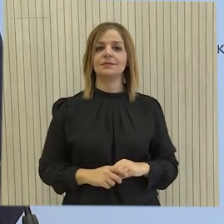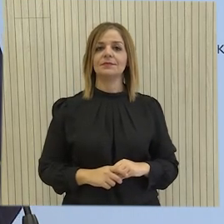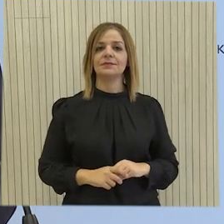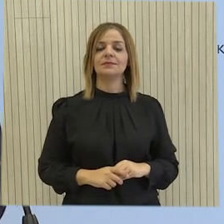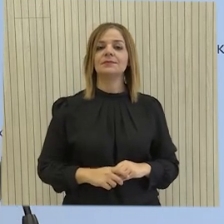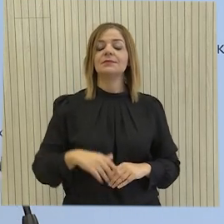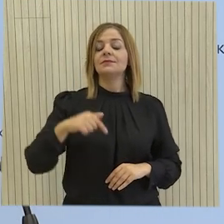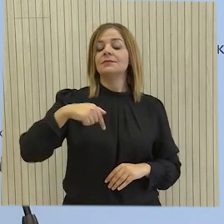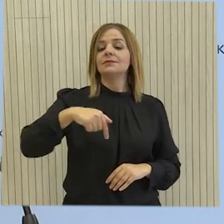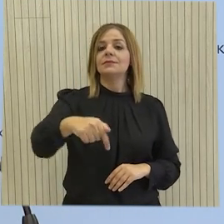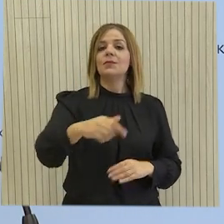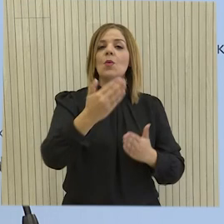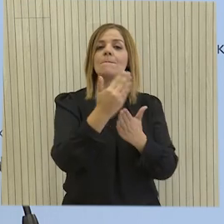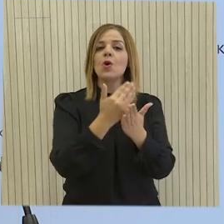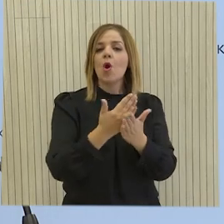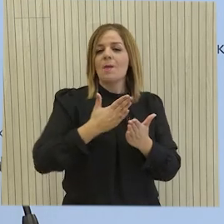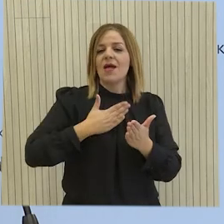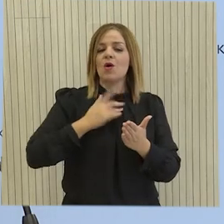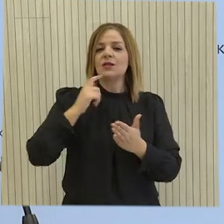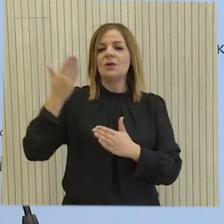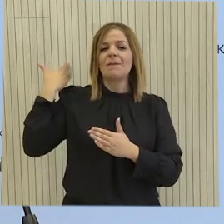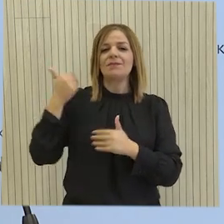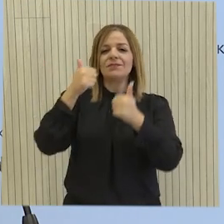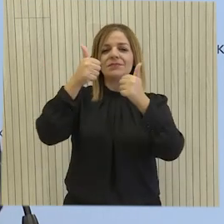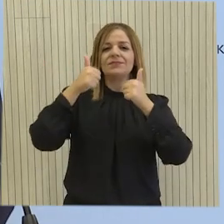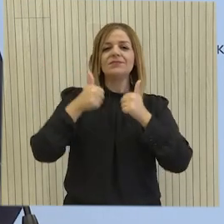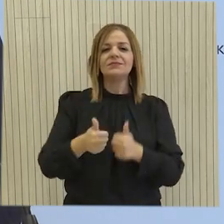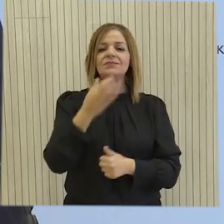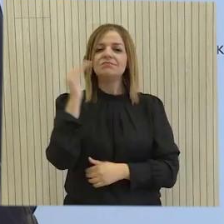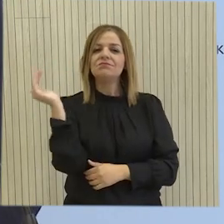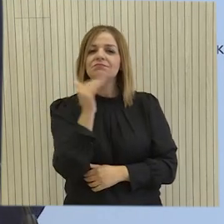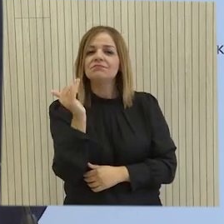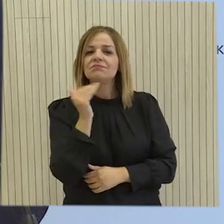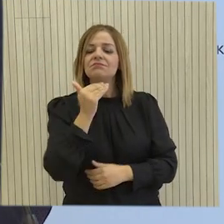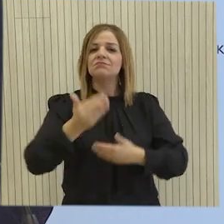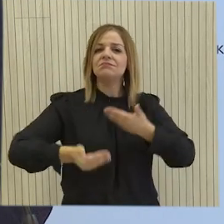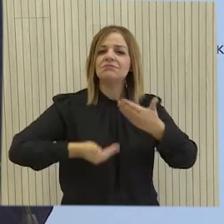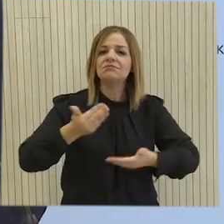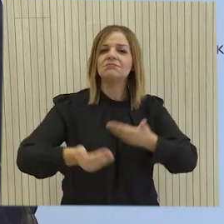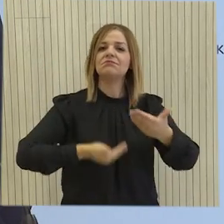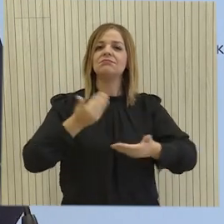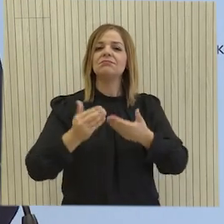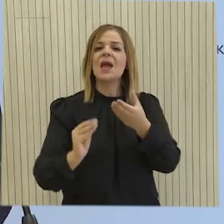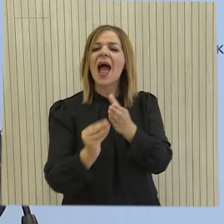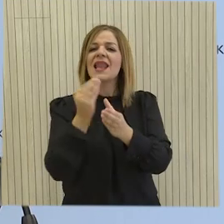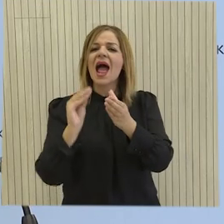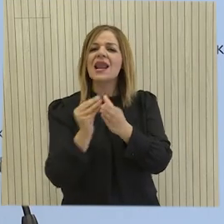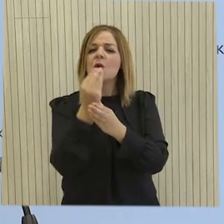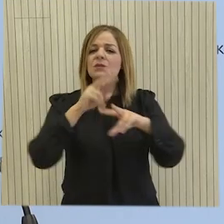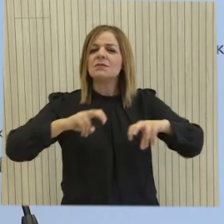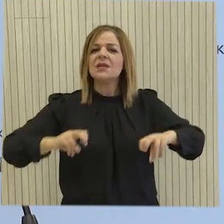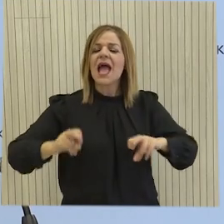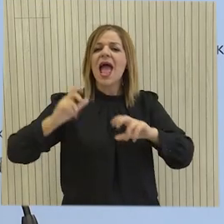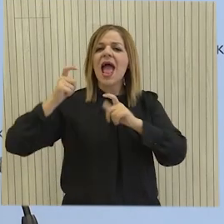Στο πλαίσιο υλοποίησης του Προγράμματος για Κυβέρνηση του Πρόεδρου της Δημοκρατίας όπου η επιτάχυνση της δίσδυσης των αναέσιμων πηγών ενέργειας